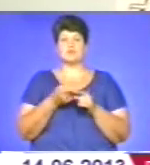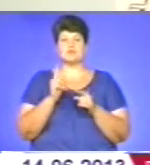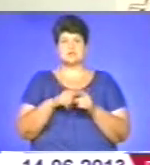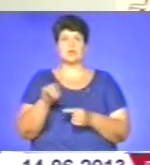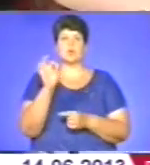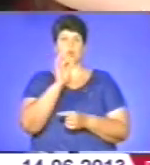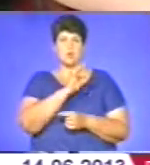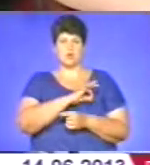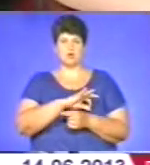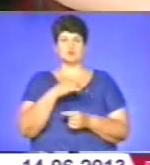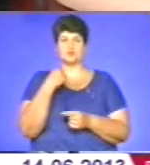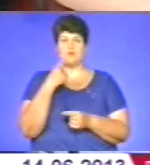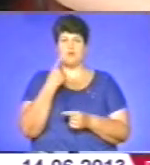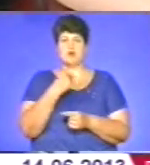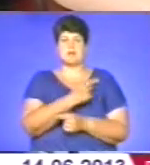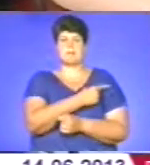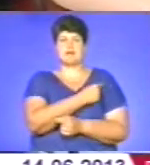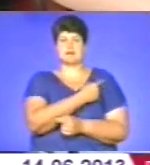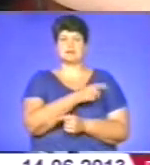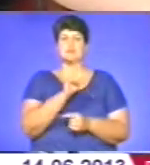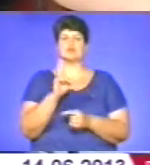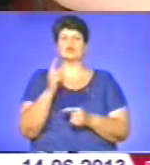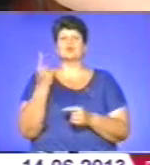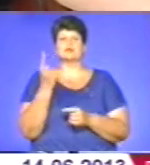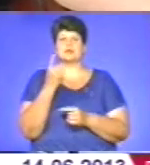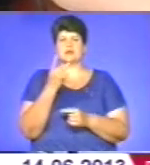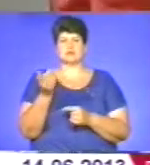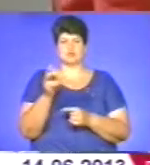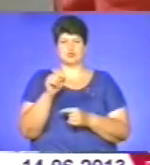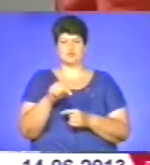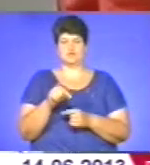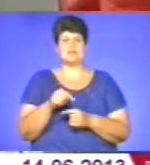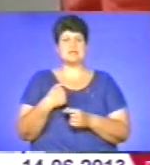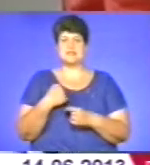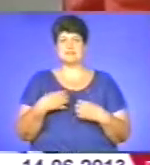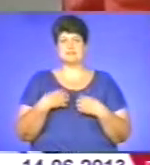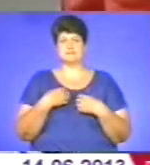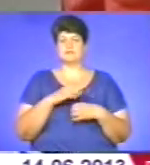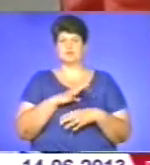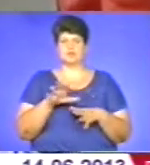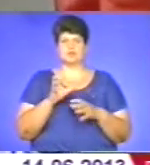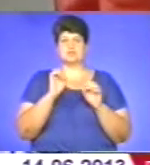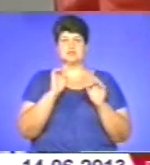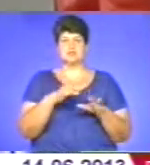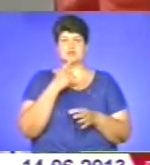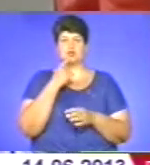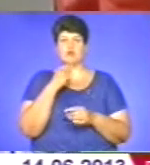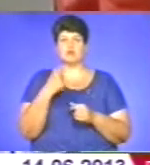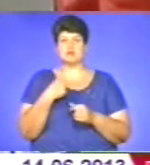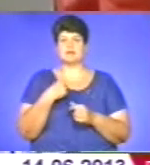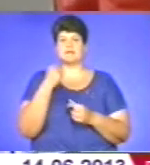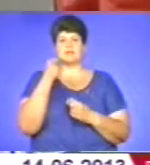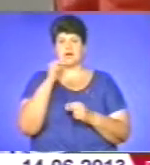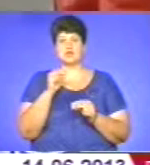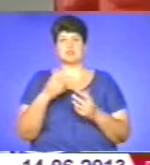корисно. Переконують медики і ті, хто хоче б раз приходив сюди. Мені не страшно було здавати кров, і воно мені навіть краще на здоров